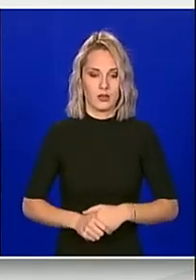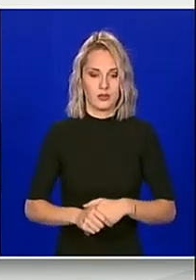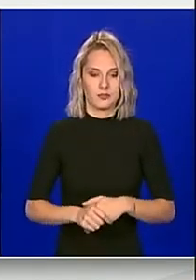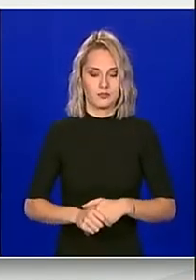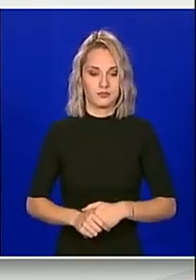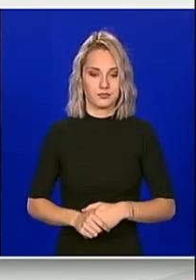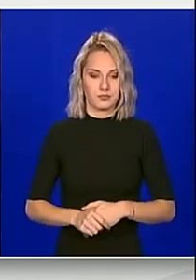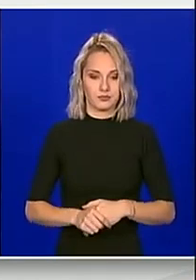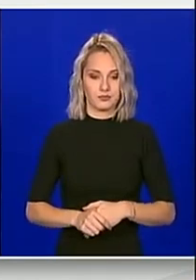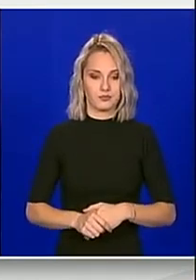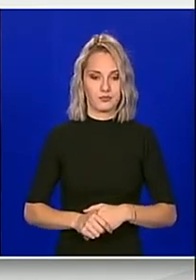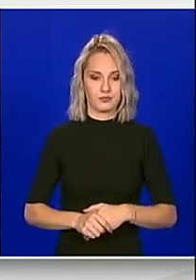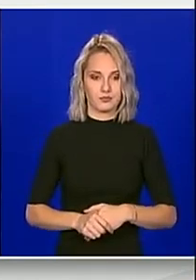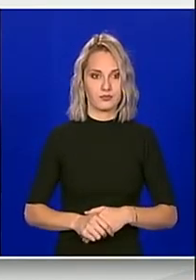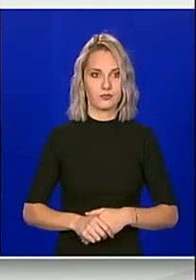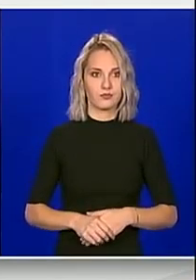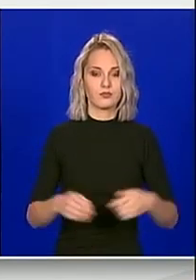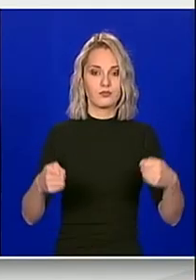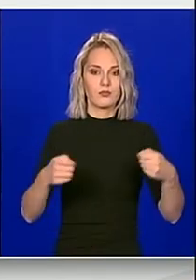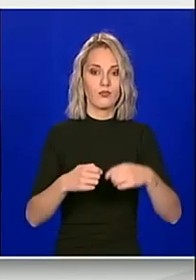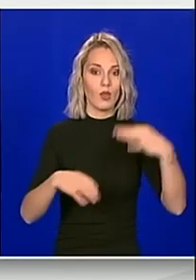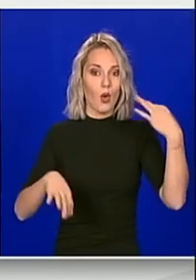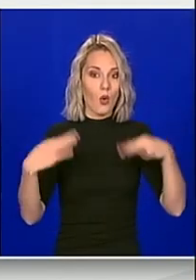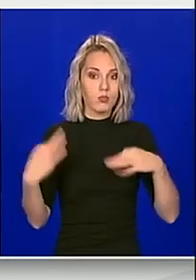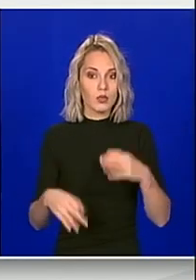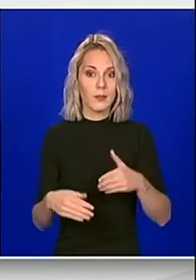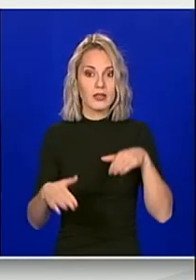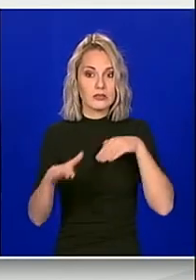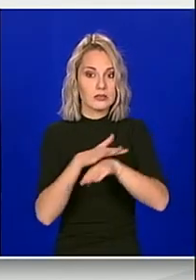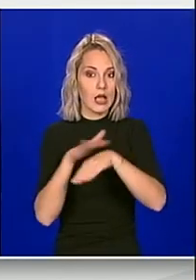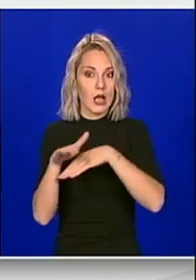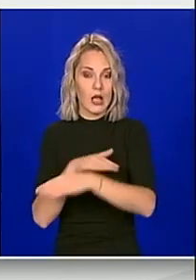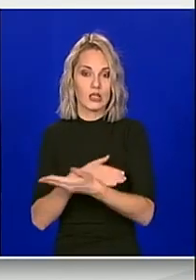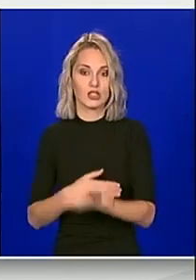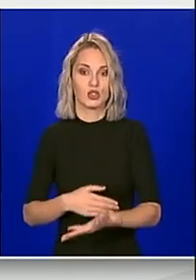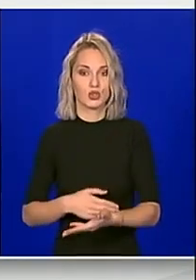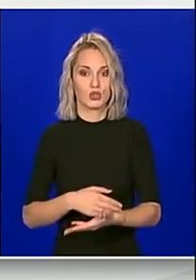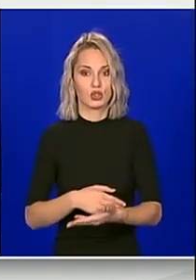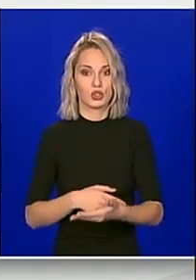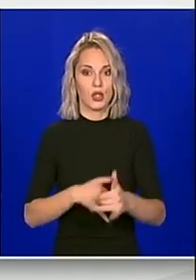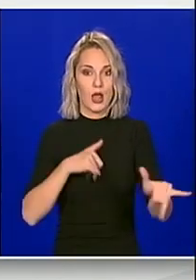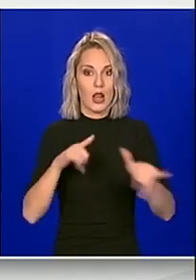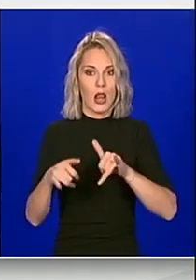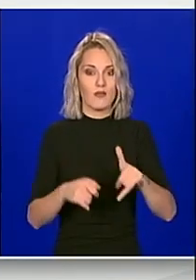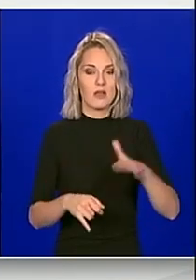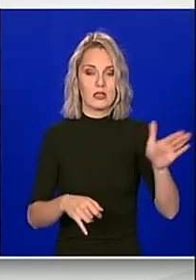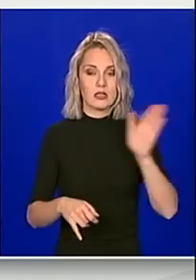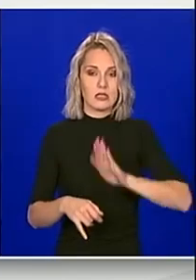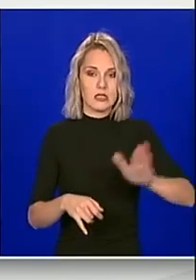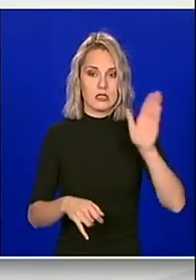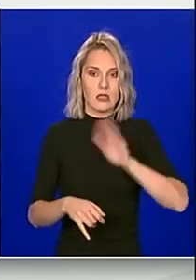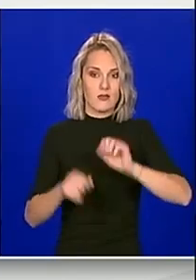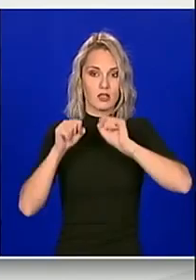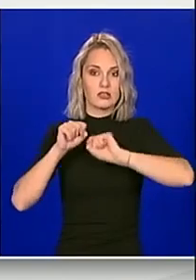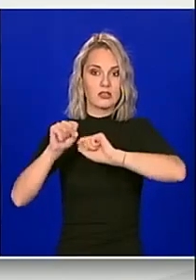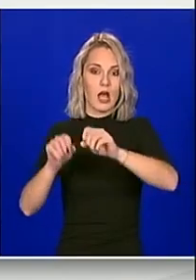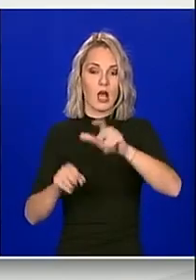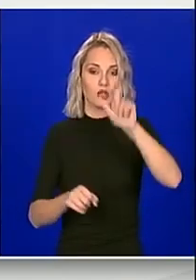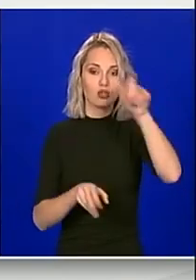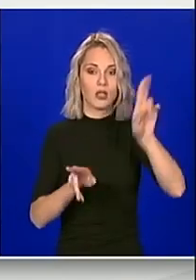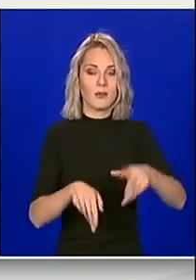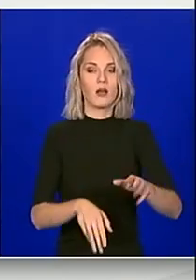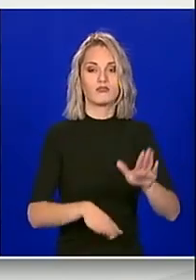Što se tiče opreme, u skladištima ravnateljstva civilne zaštite ima oko